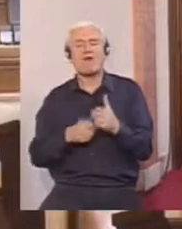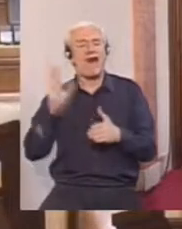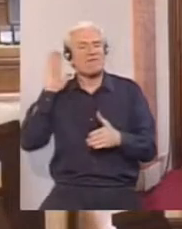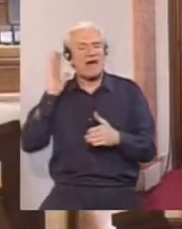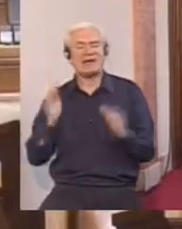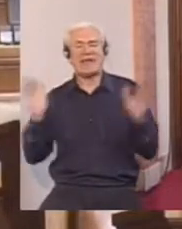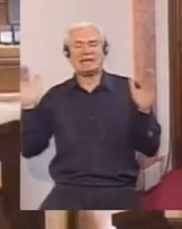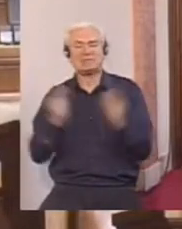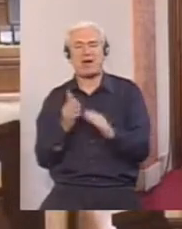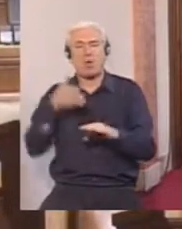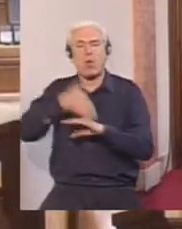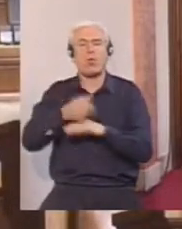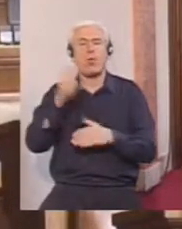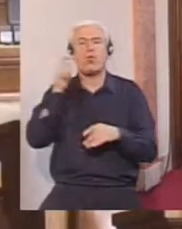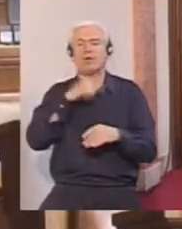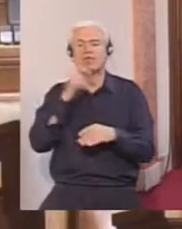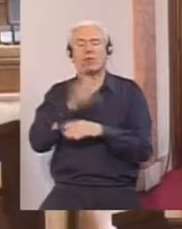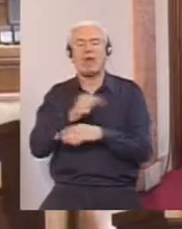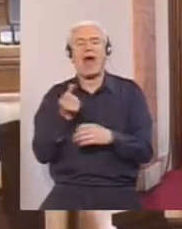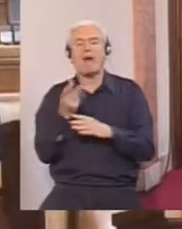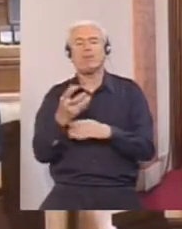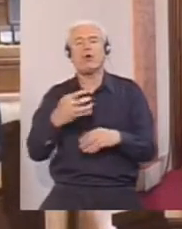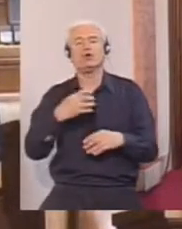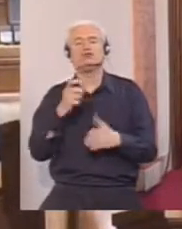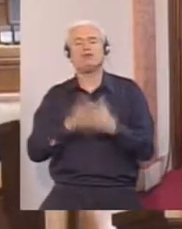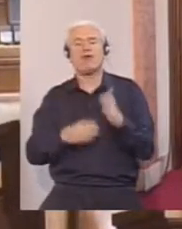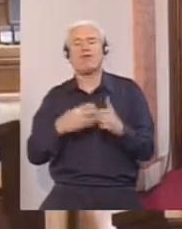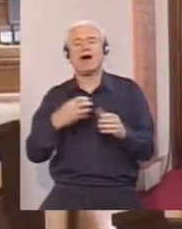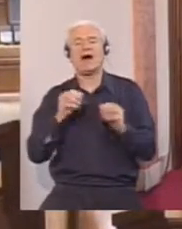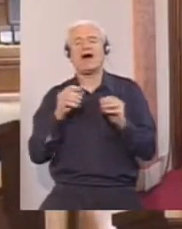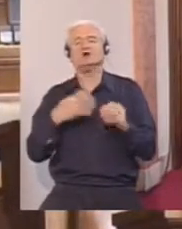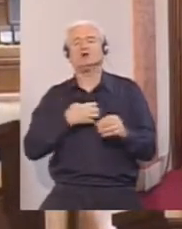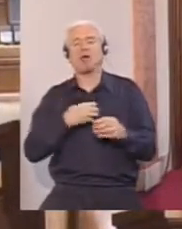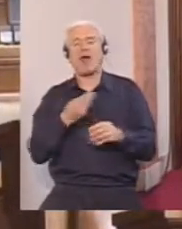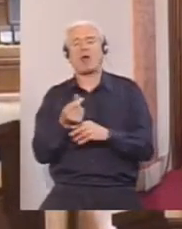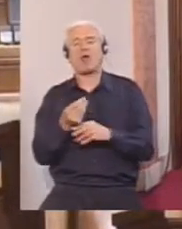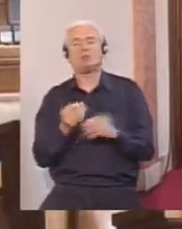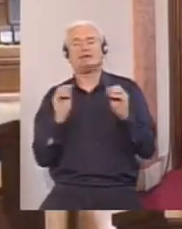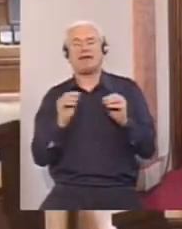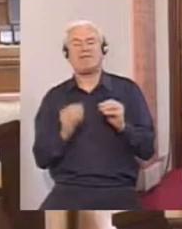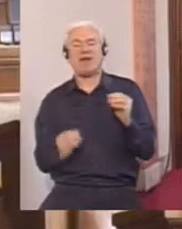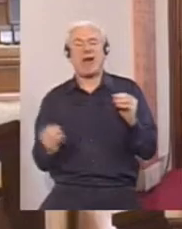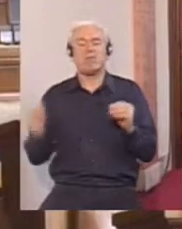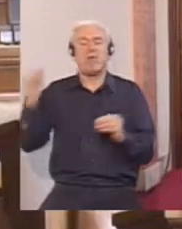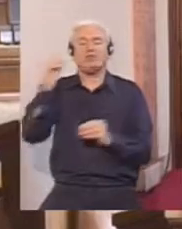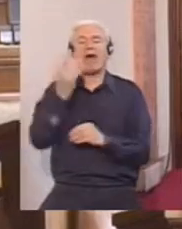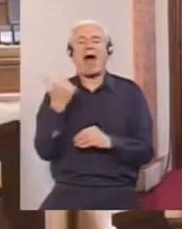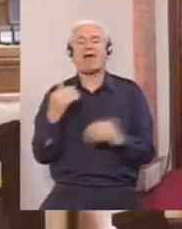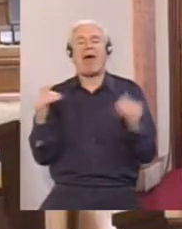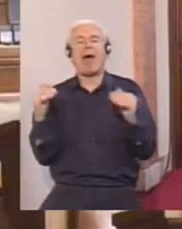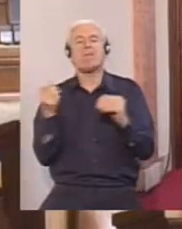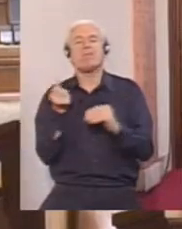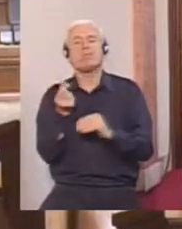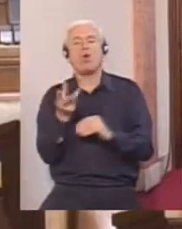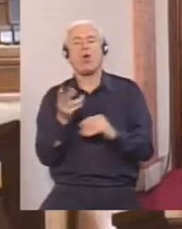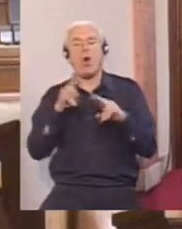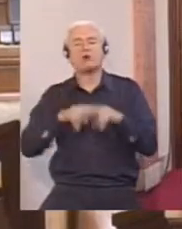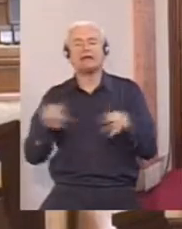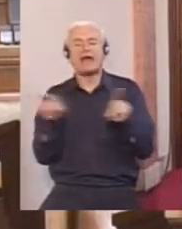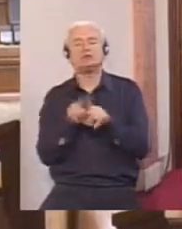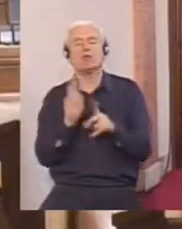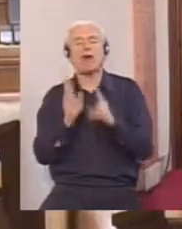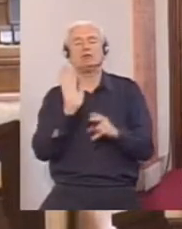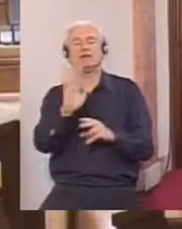smanjuj, a broj članova socijalno-ekonomskog saveta poveća za jedan, a da broj ostane u skladu sa onim što ste sami predložili.